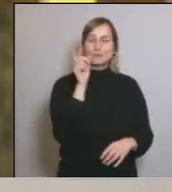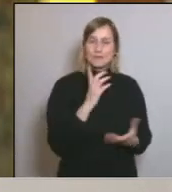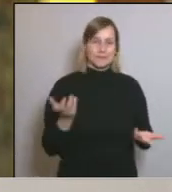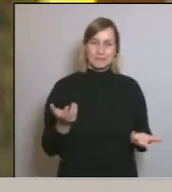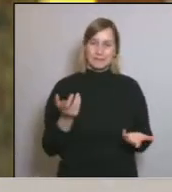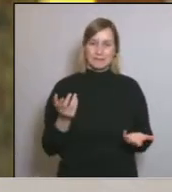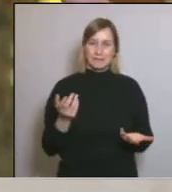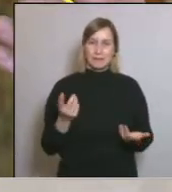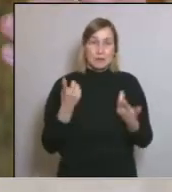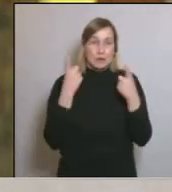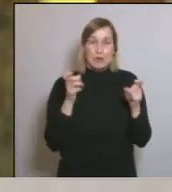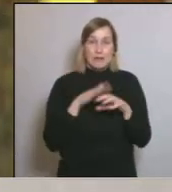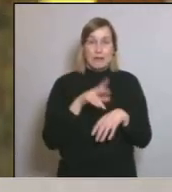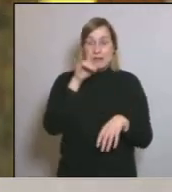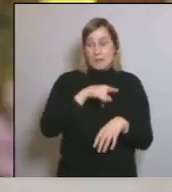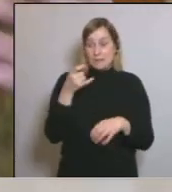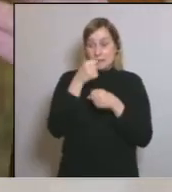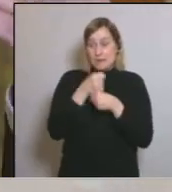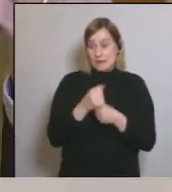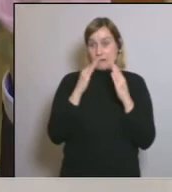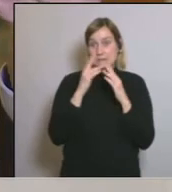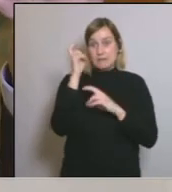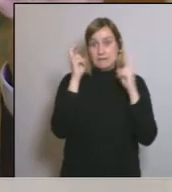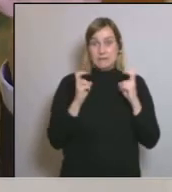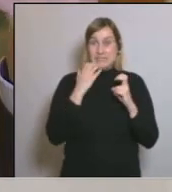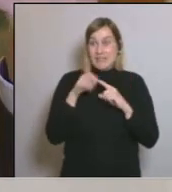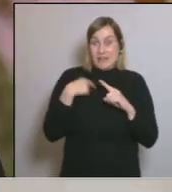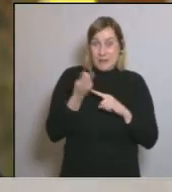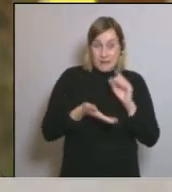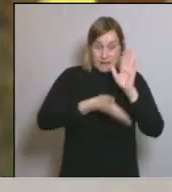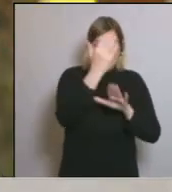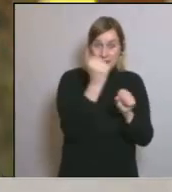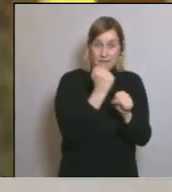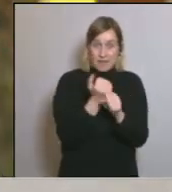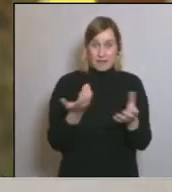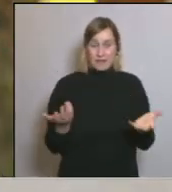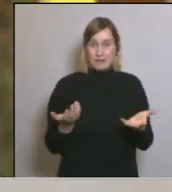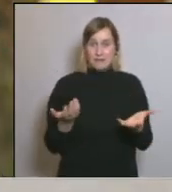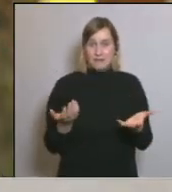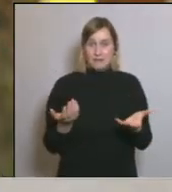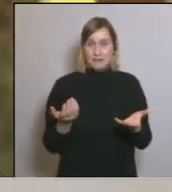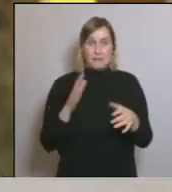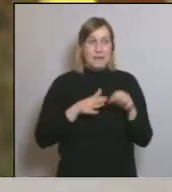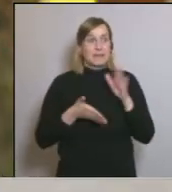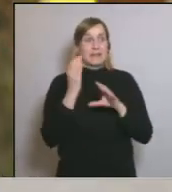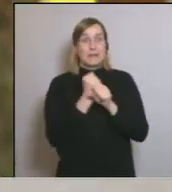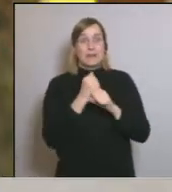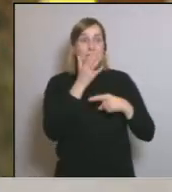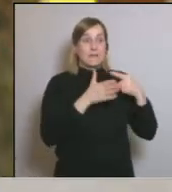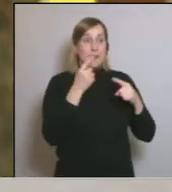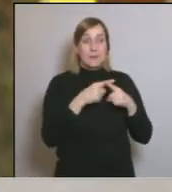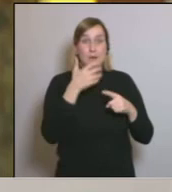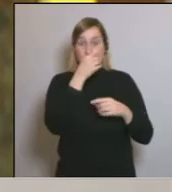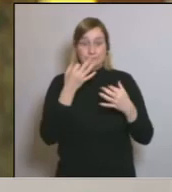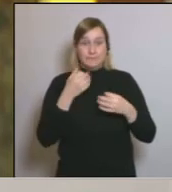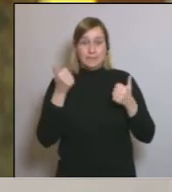sentit que ens hàgim quedat aquest cap de setmana a casa si demà hagin de sortir treballadors a treballar a les fàbriques perquè no tenen la seguretat jurídica